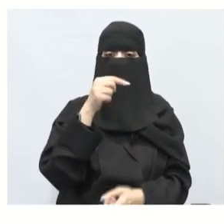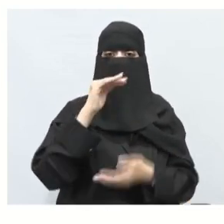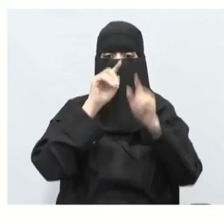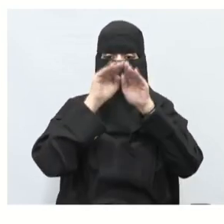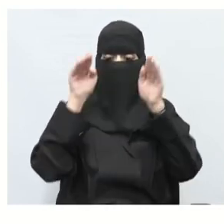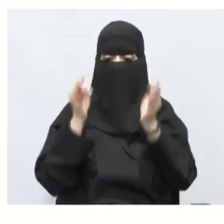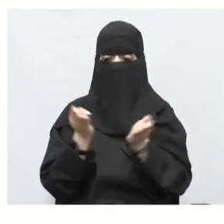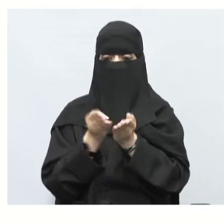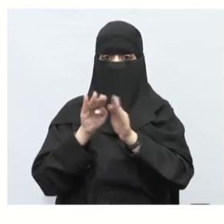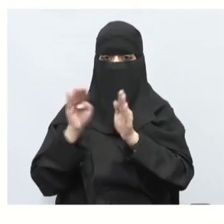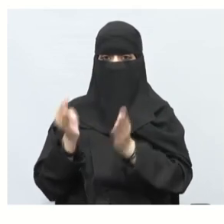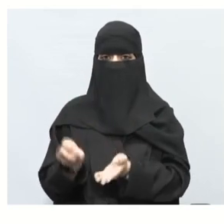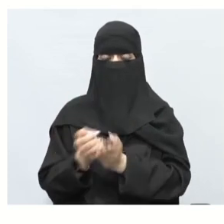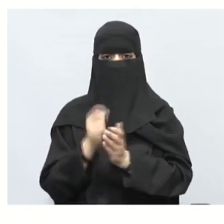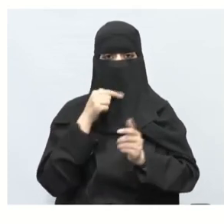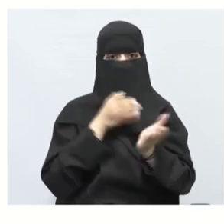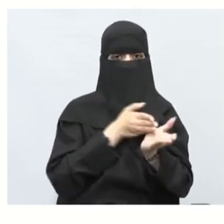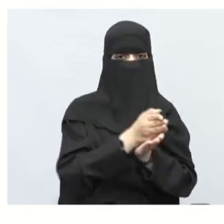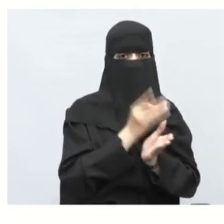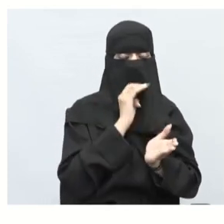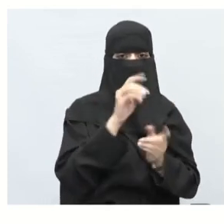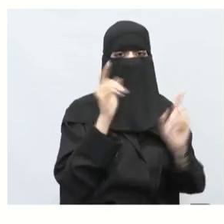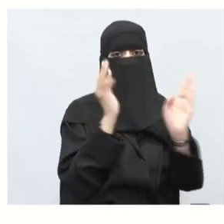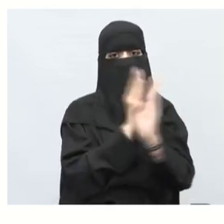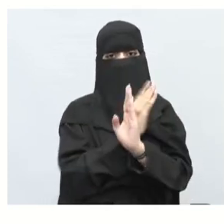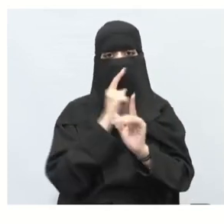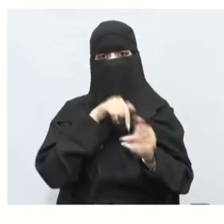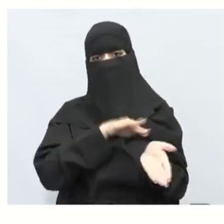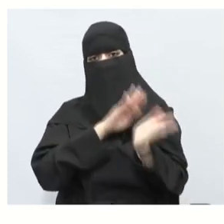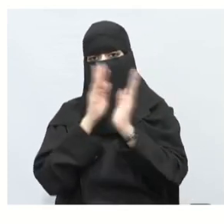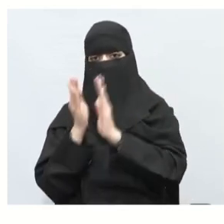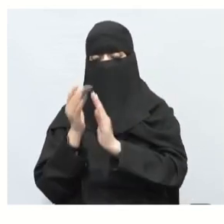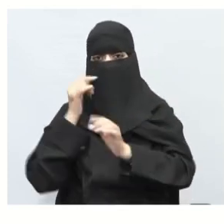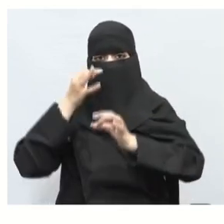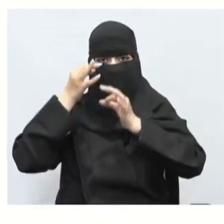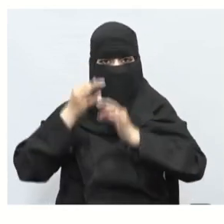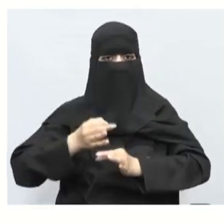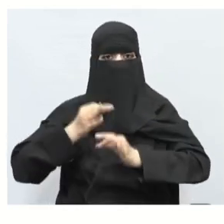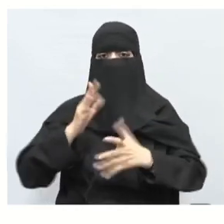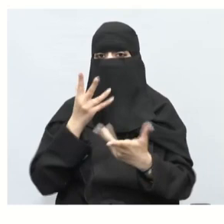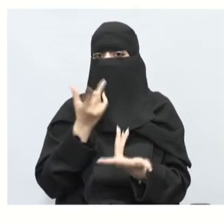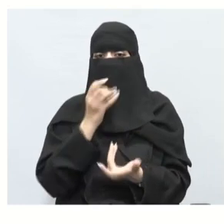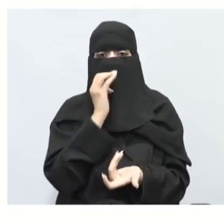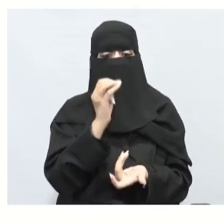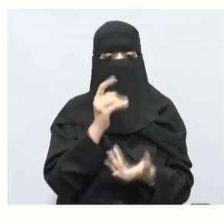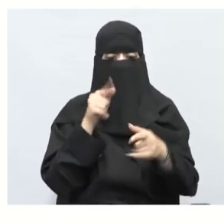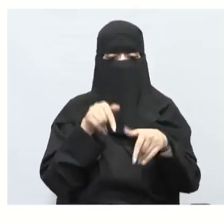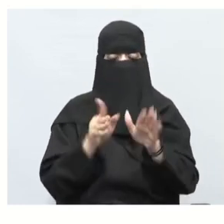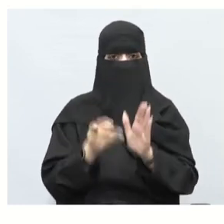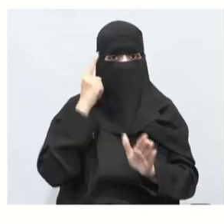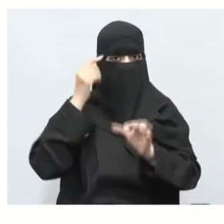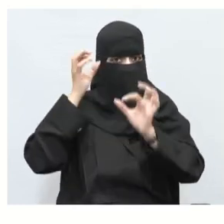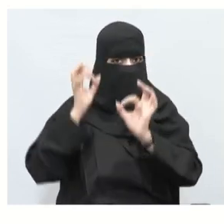الحل عكسية طيب ننتقل الآن كيف أتحقق الآن وصلنا إلى هنا إذا كيف